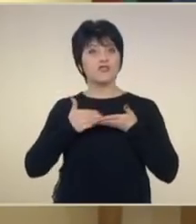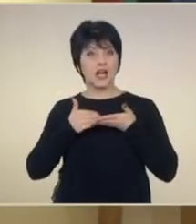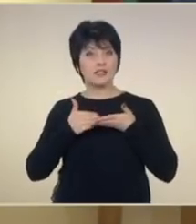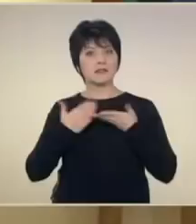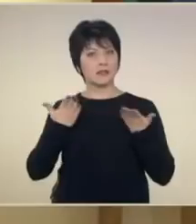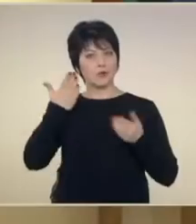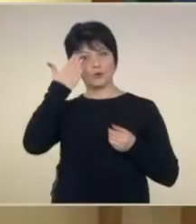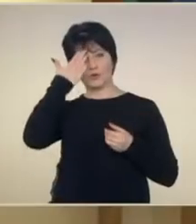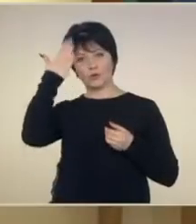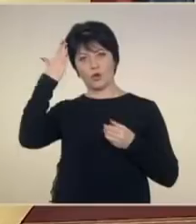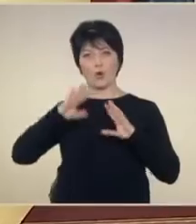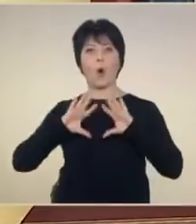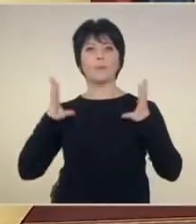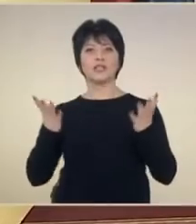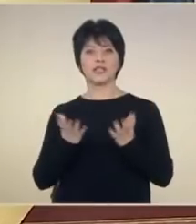като общество.